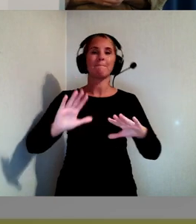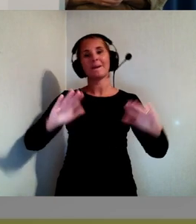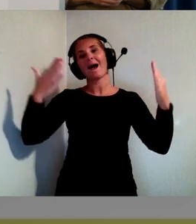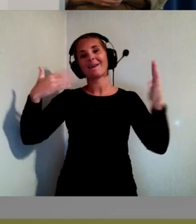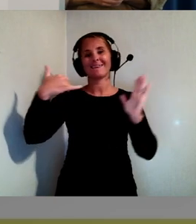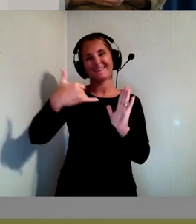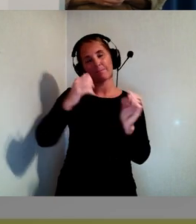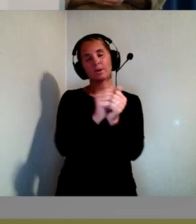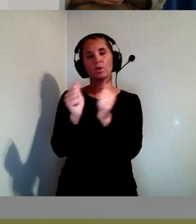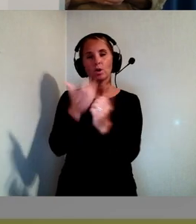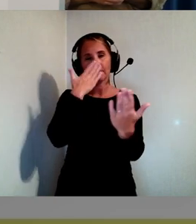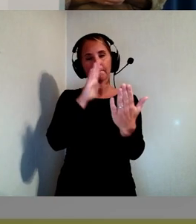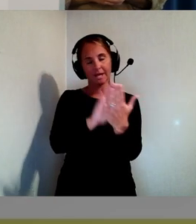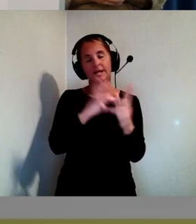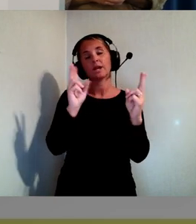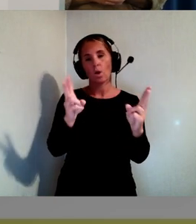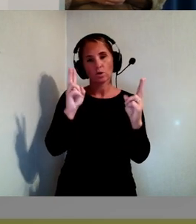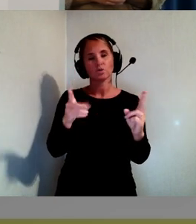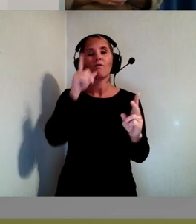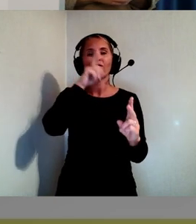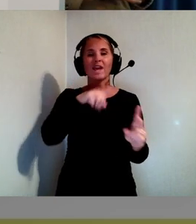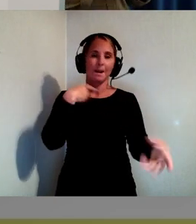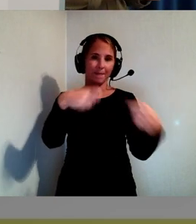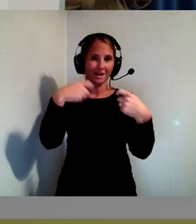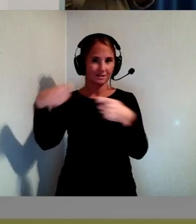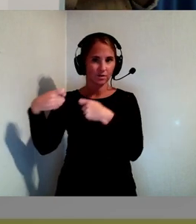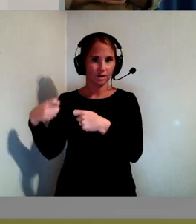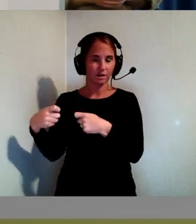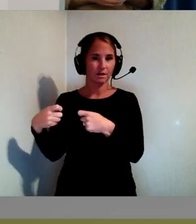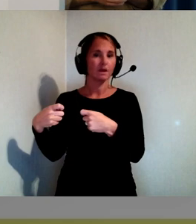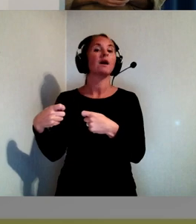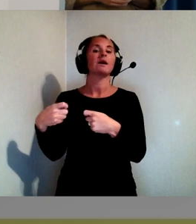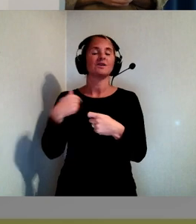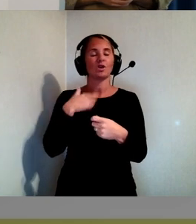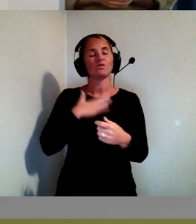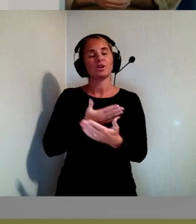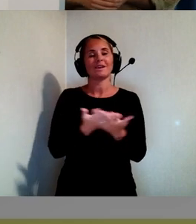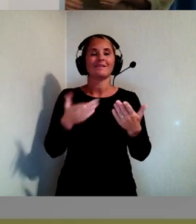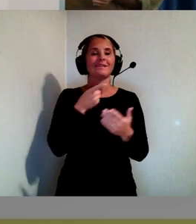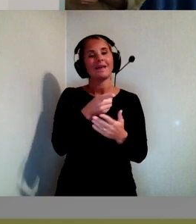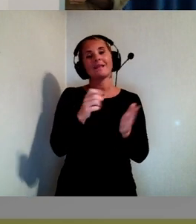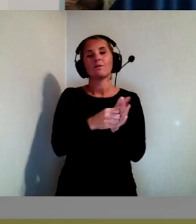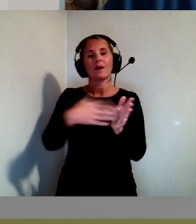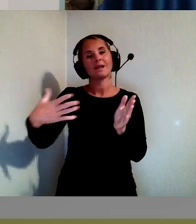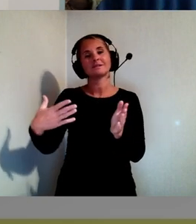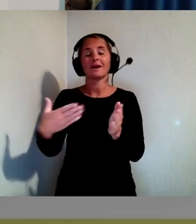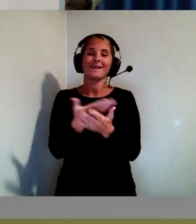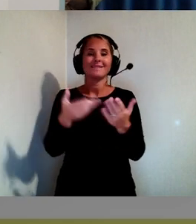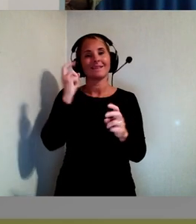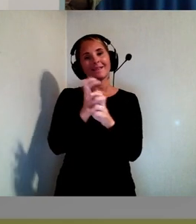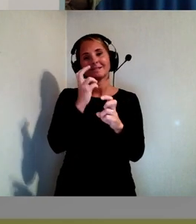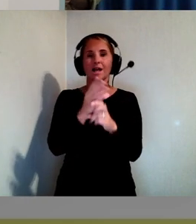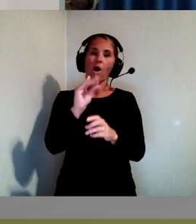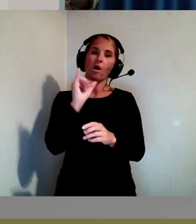vara vilseledande marknadsföring. Så jag tycker inte att det är ett skäl till att inte testa AI-verktyg.